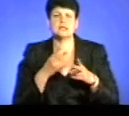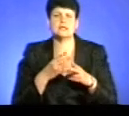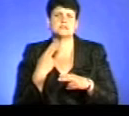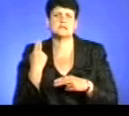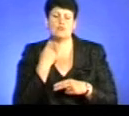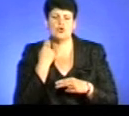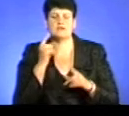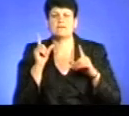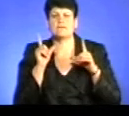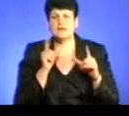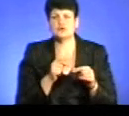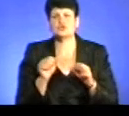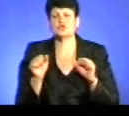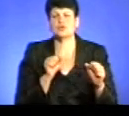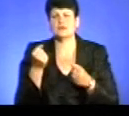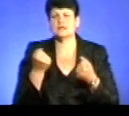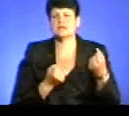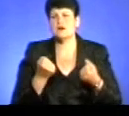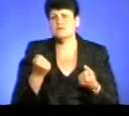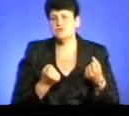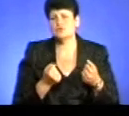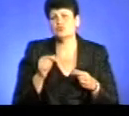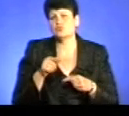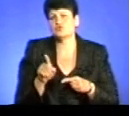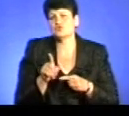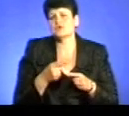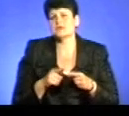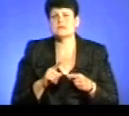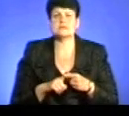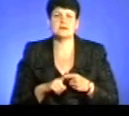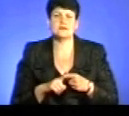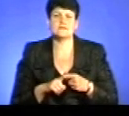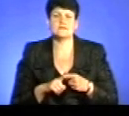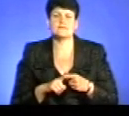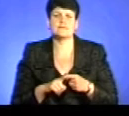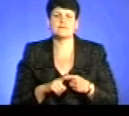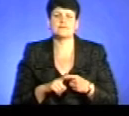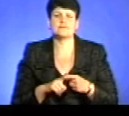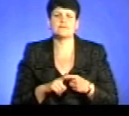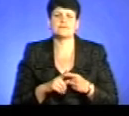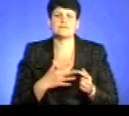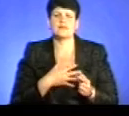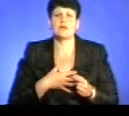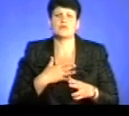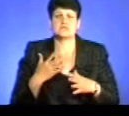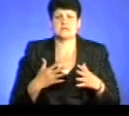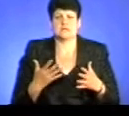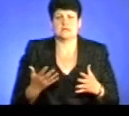там заборони керувати транспортним засобом? Тому що це така є емоційна складова, знаєте.